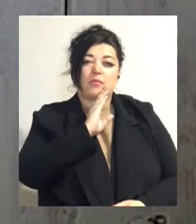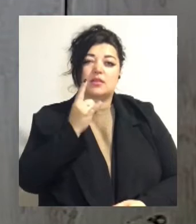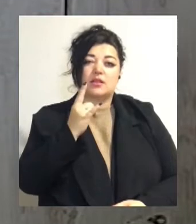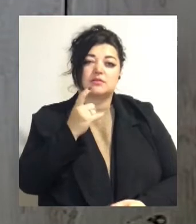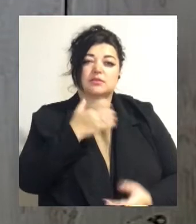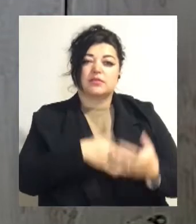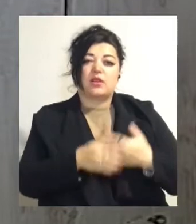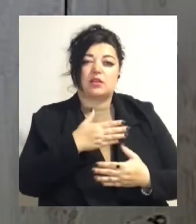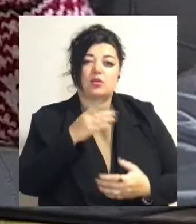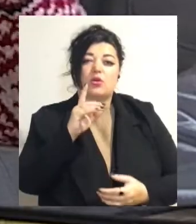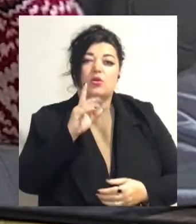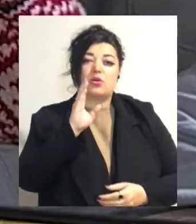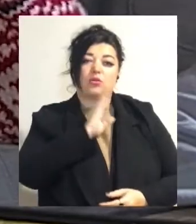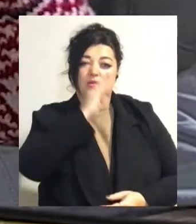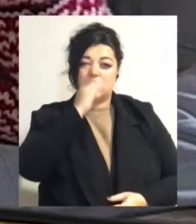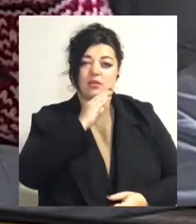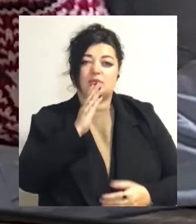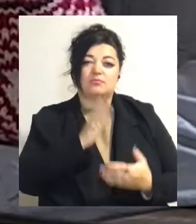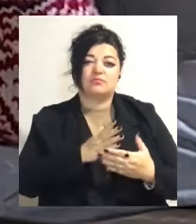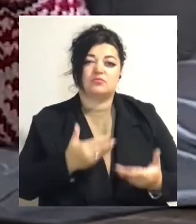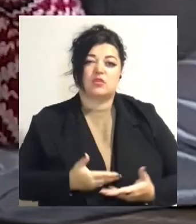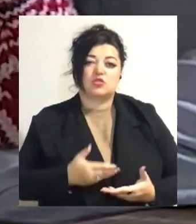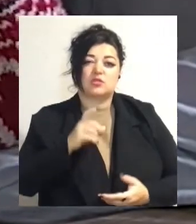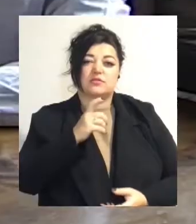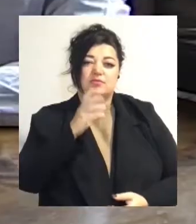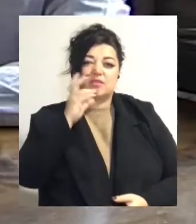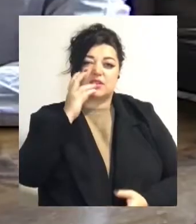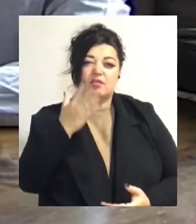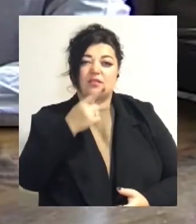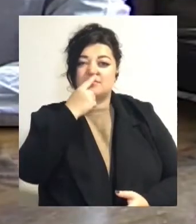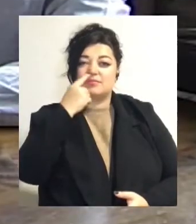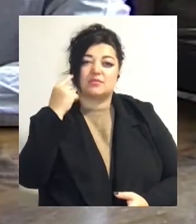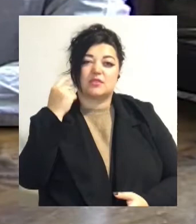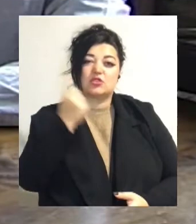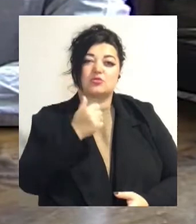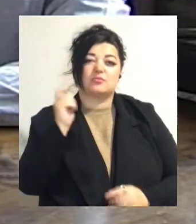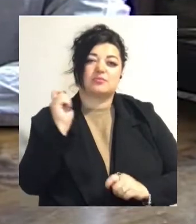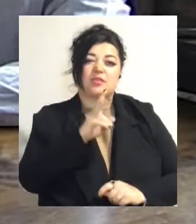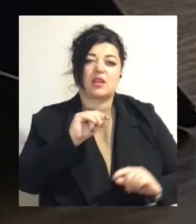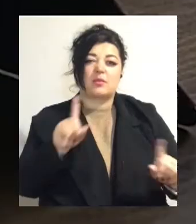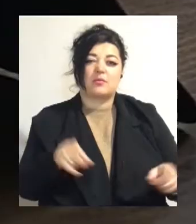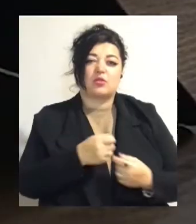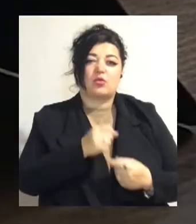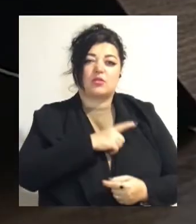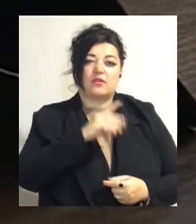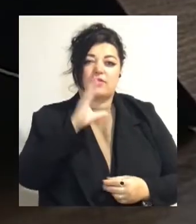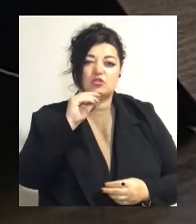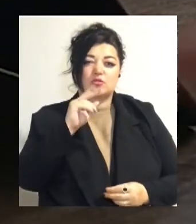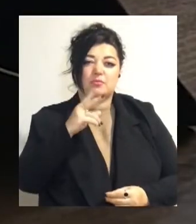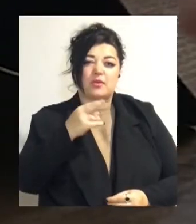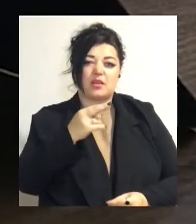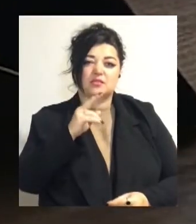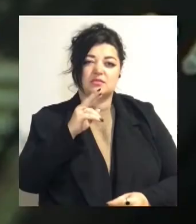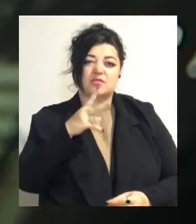мешкає у Києві. Минулого тижня приїхали з сином на реабілітацію до Одеси. Увечер п'ятниці 21 лютого вирішили